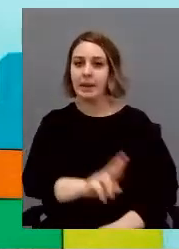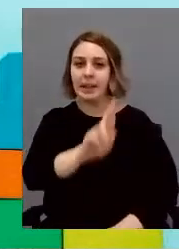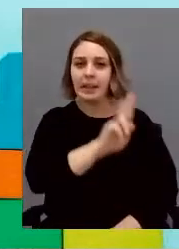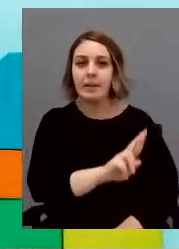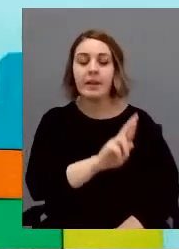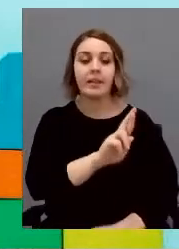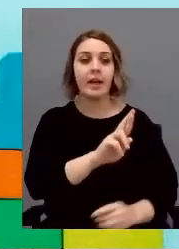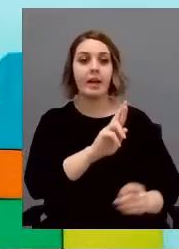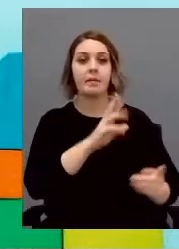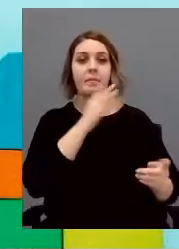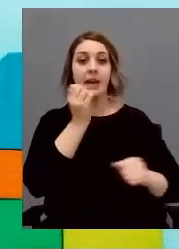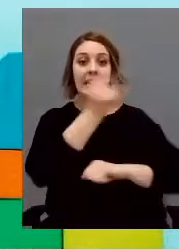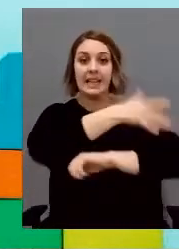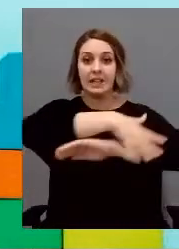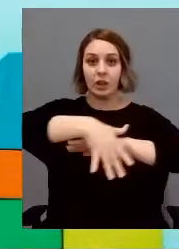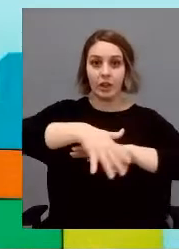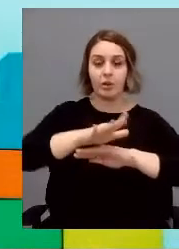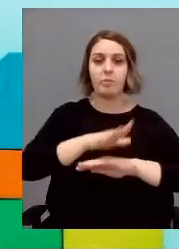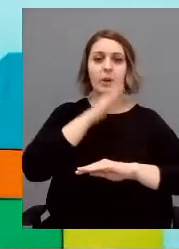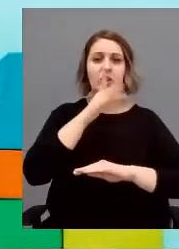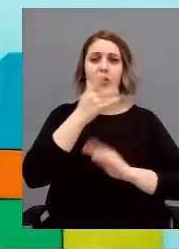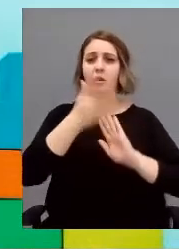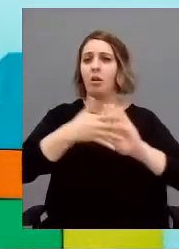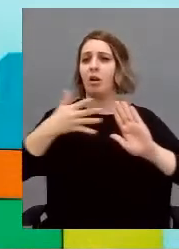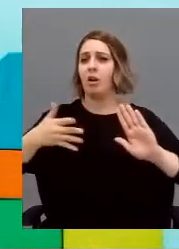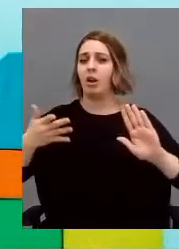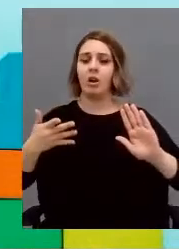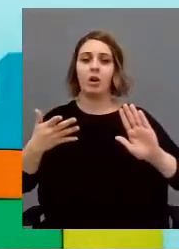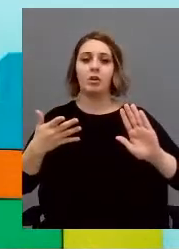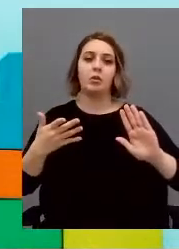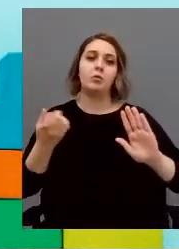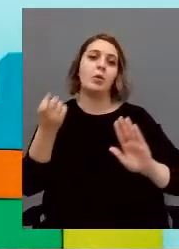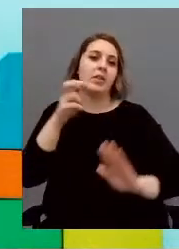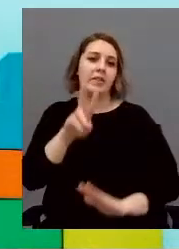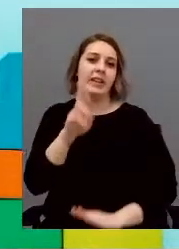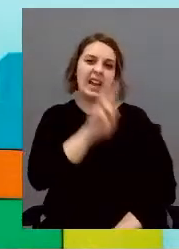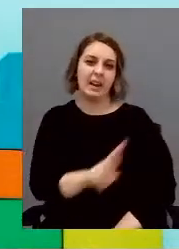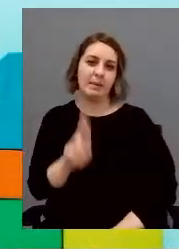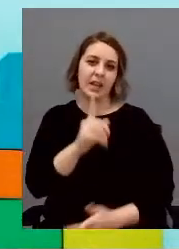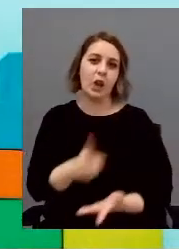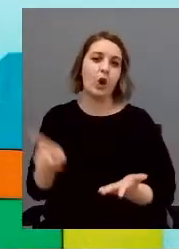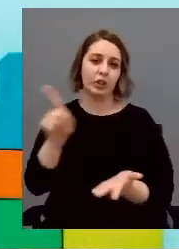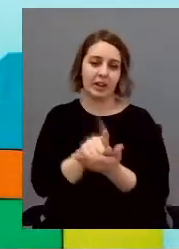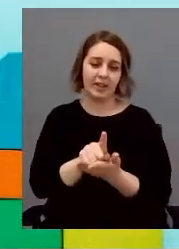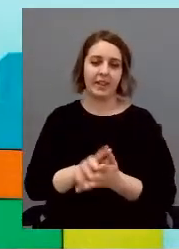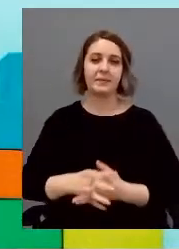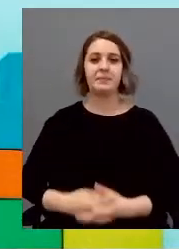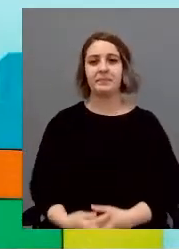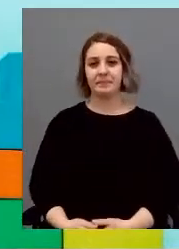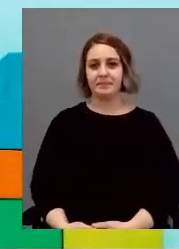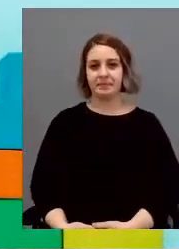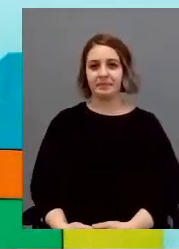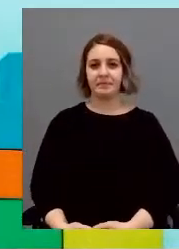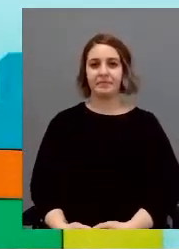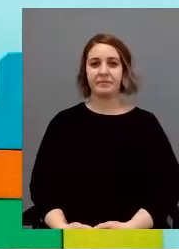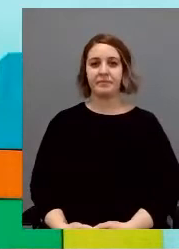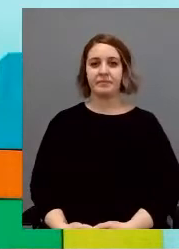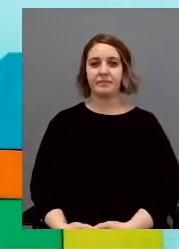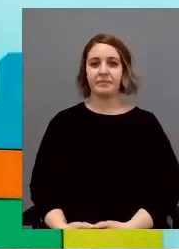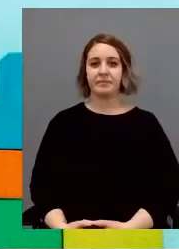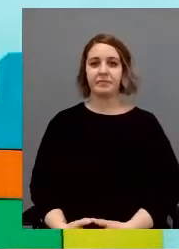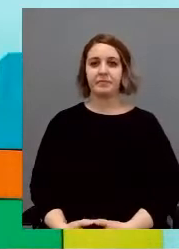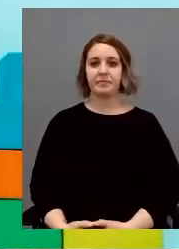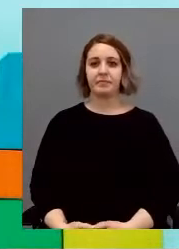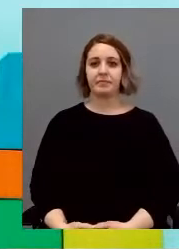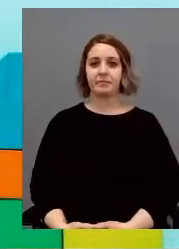la sensibilità per lo che non mi voglio estendere per questo tema. Ecco, sottolineo solo che proprio in virtù di